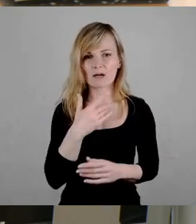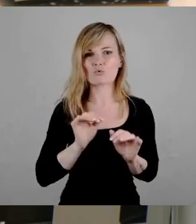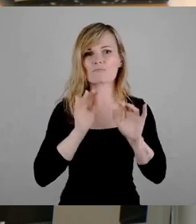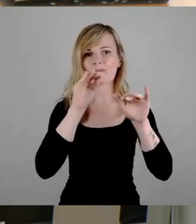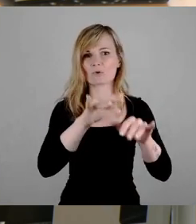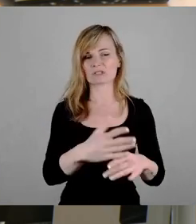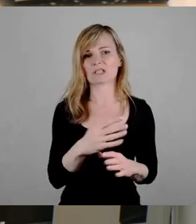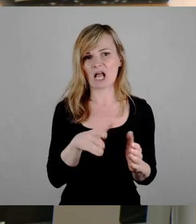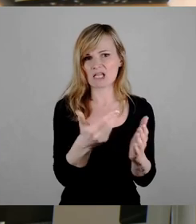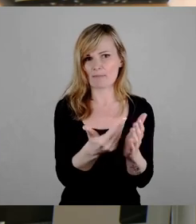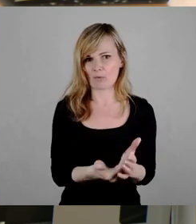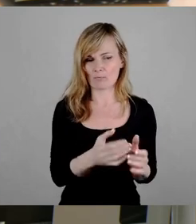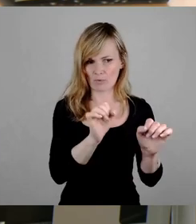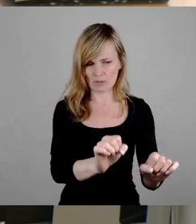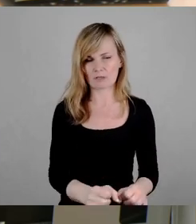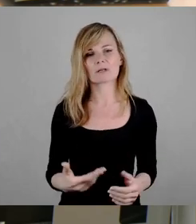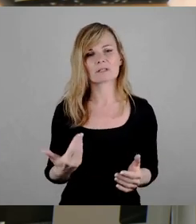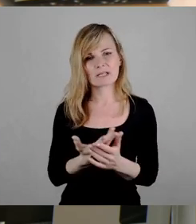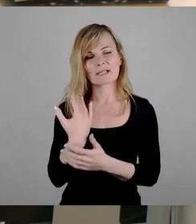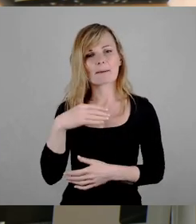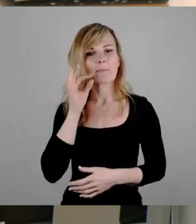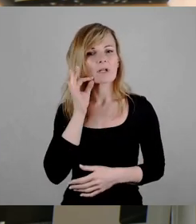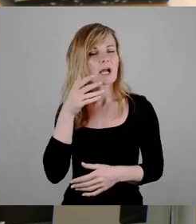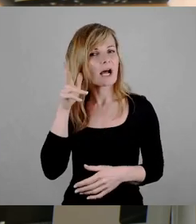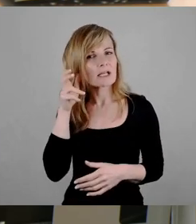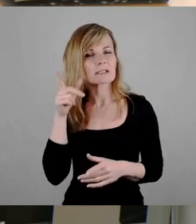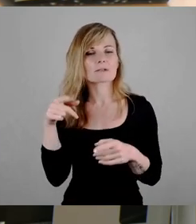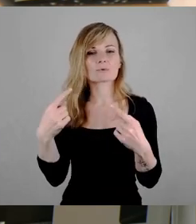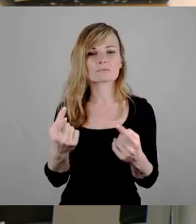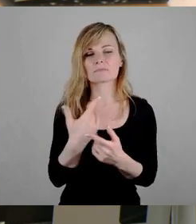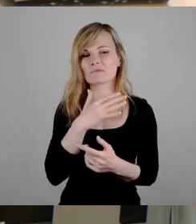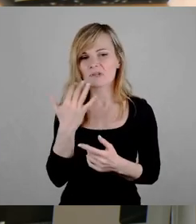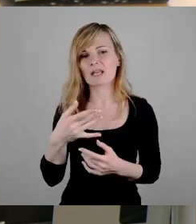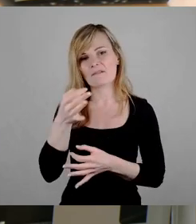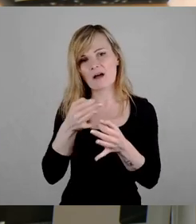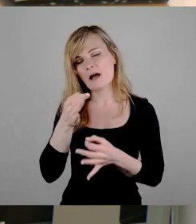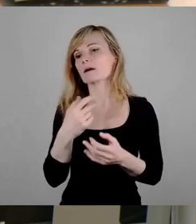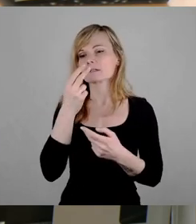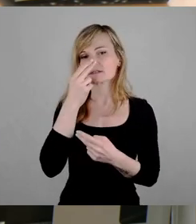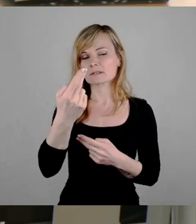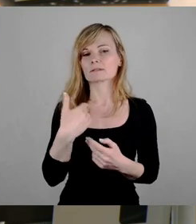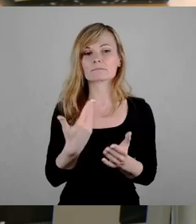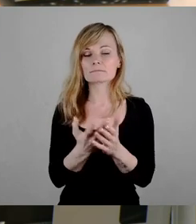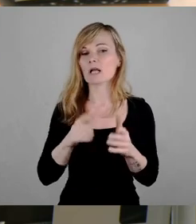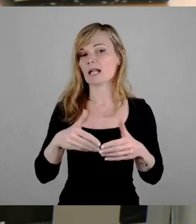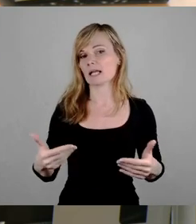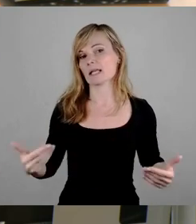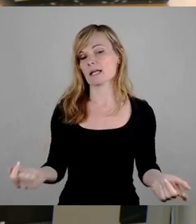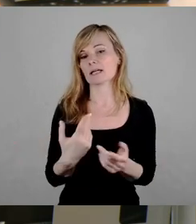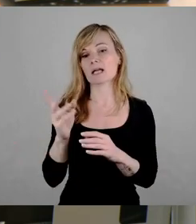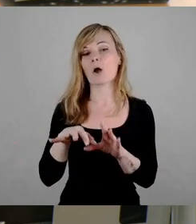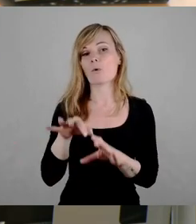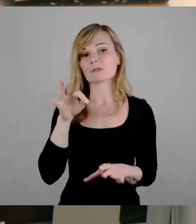Also mein Appell, hören Sie einfach in den Podcast rein. Das klärt viele Fragen. Hören Sie in dieser Angelegenheit mal ausnahmsweise